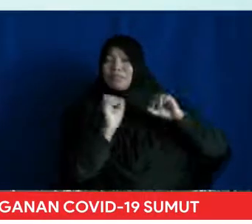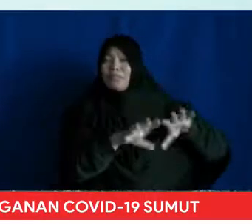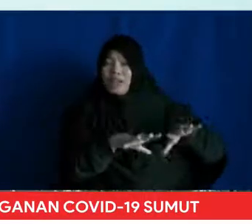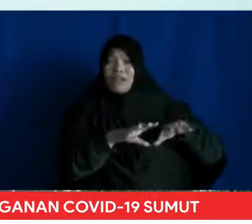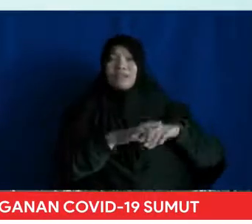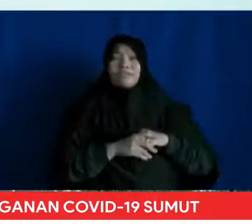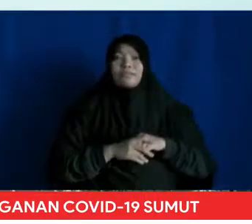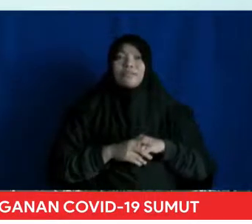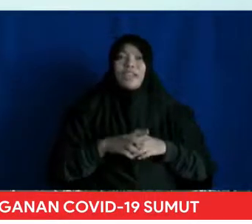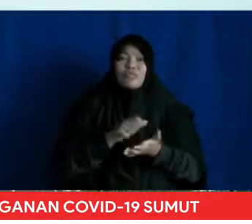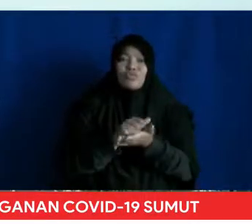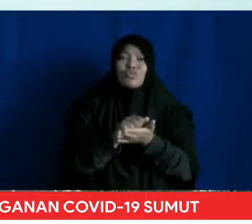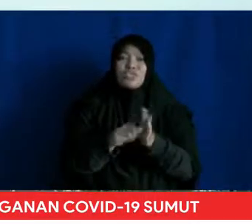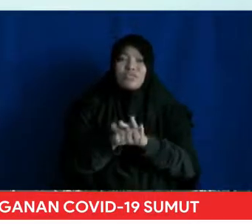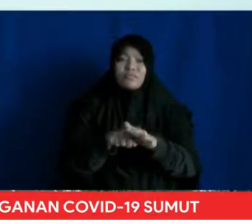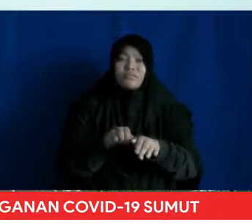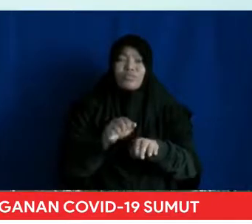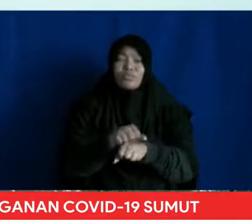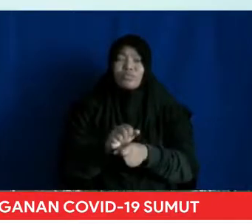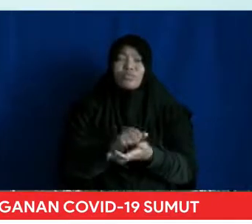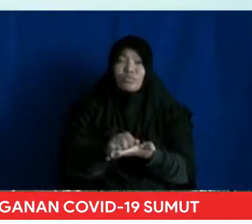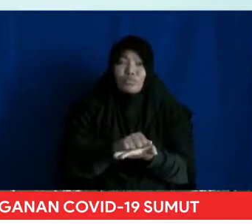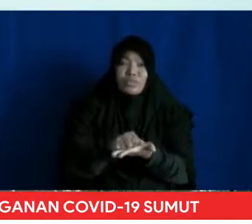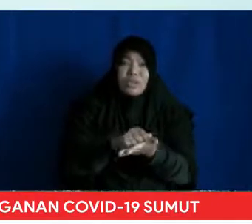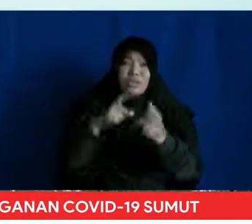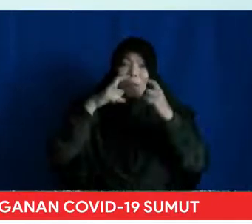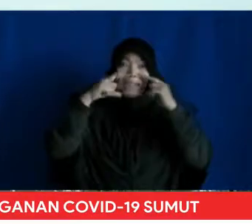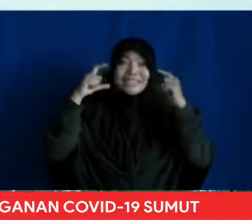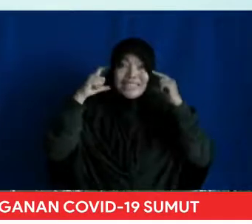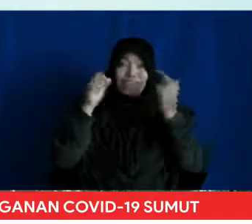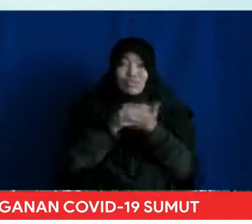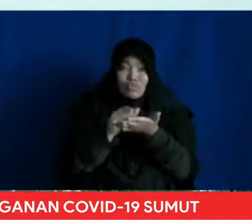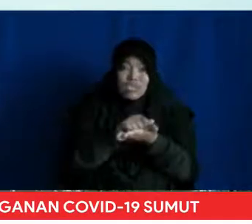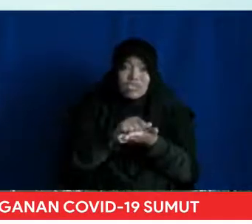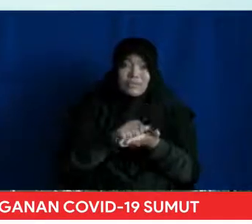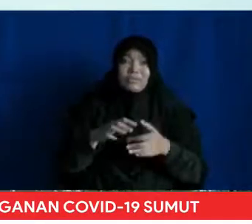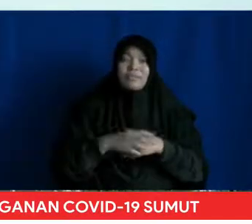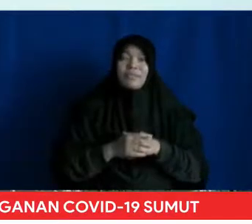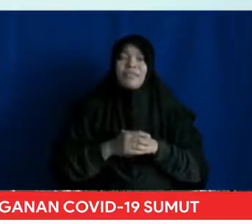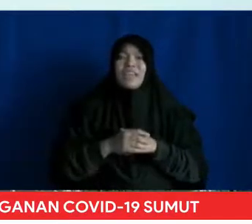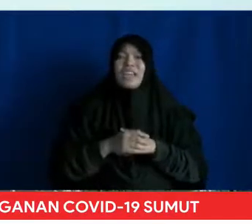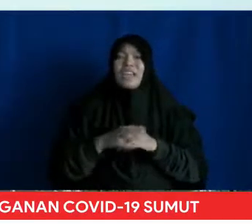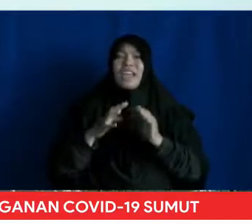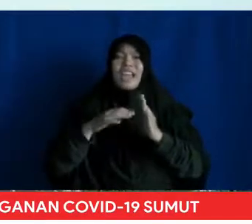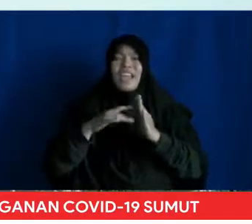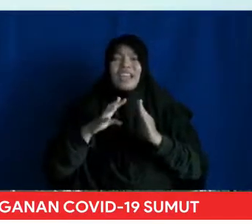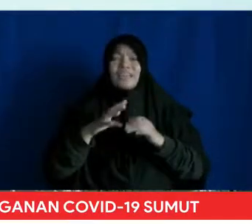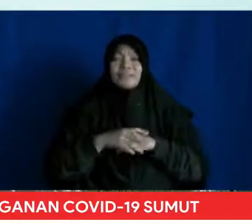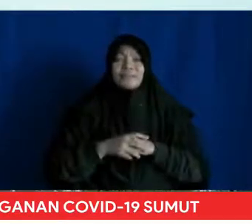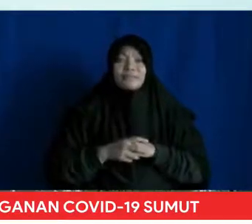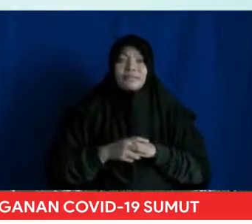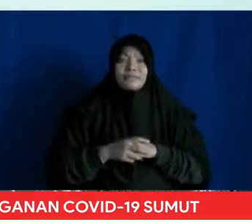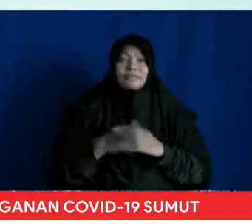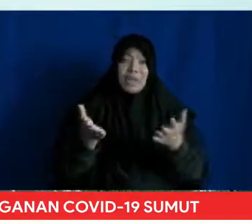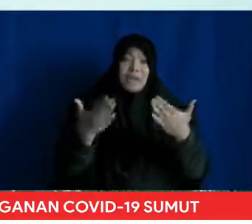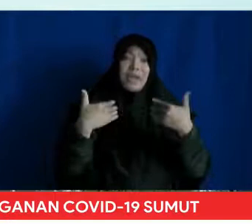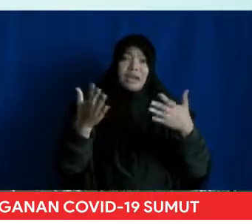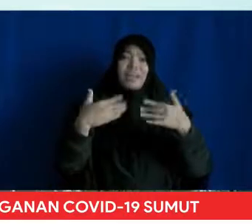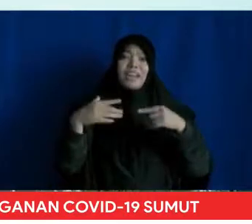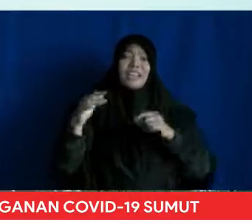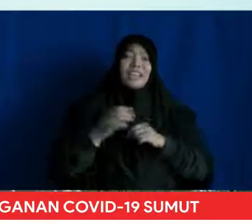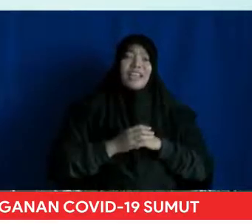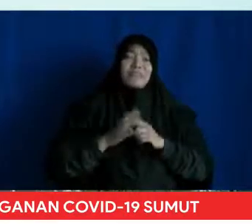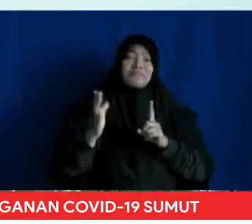Dan cuci dengan menggunakan sabun dan air yang mengalir Serta ganti dengan masker yang baru Mari kita lindungi